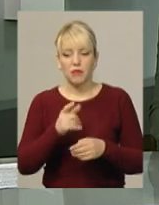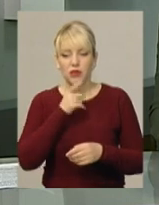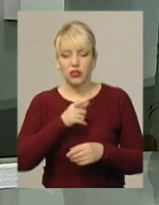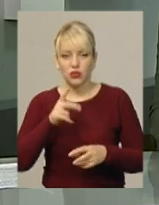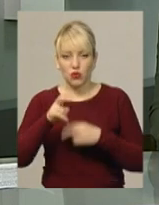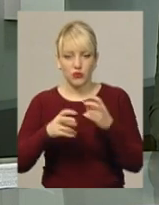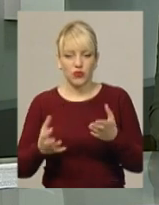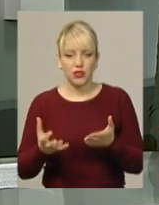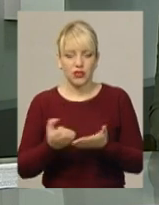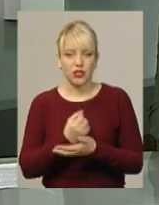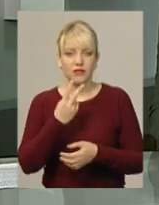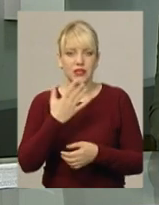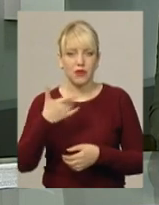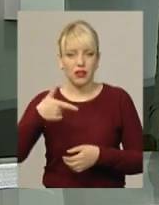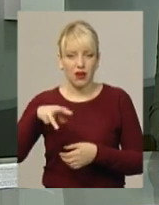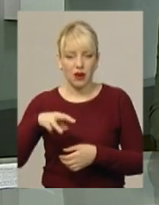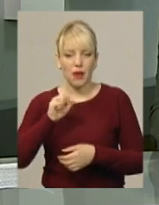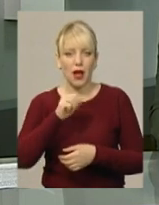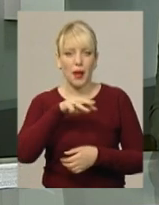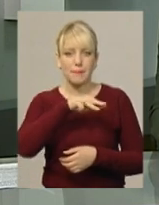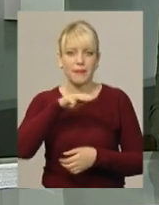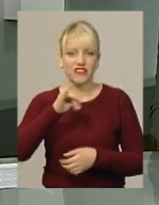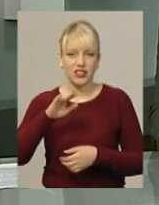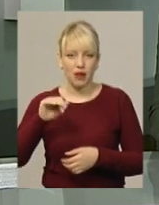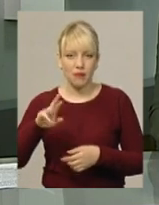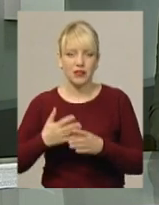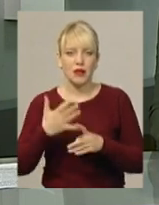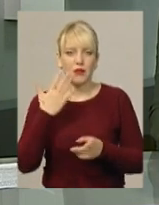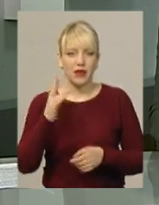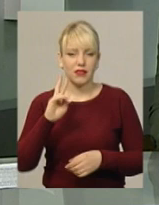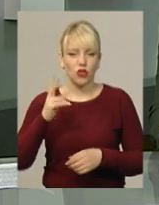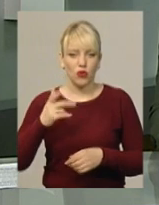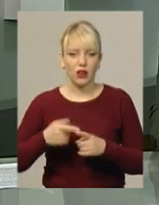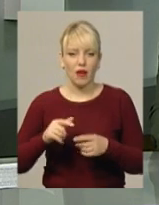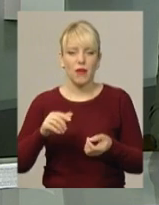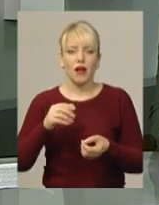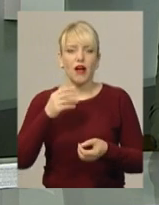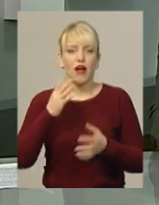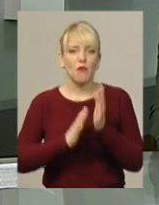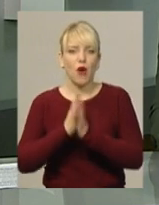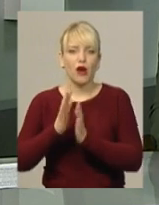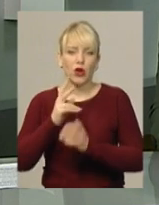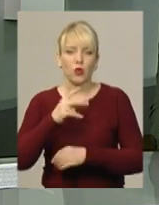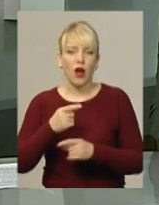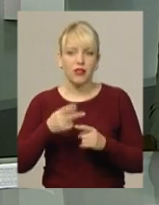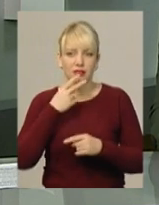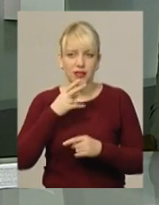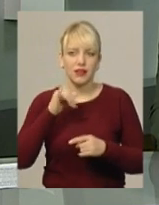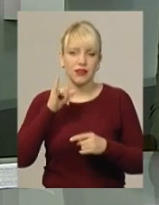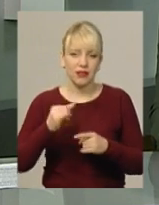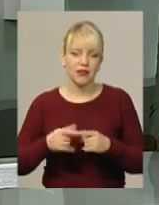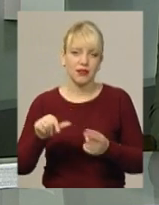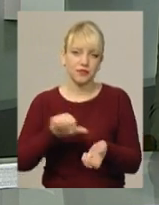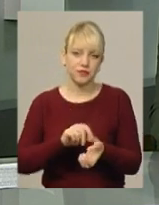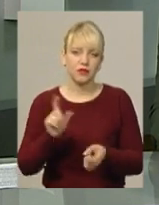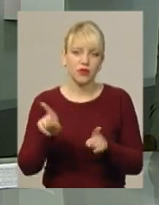В іншого фігуранта справи знайшли 3 кілограми марихуани, 100 грамів амфетаміну, а також виявили у його помешканні цілу нарколабораторію.